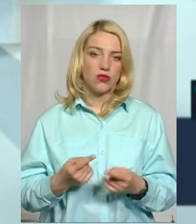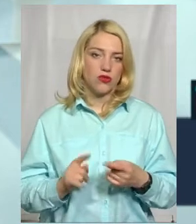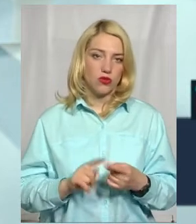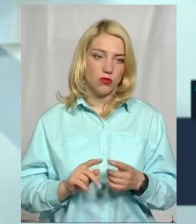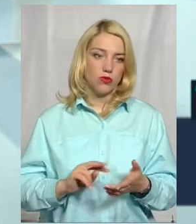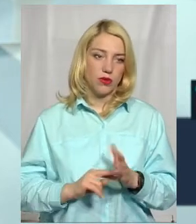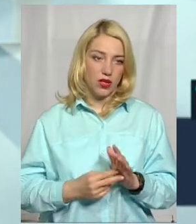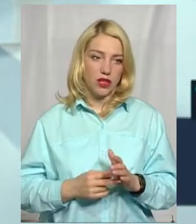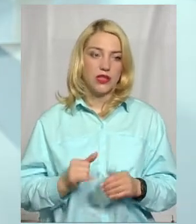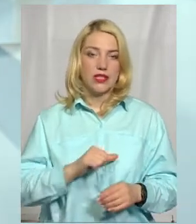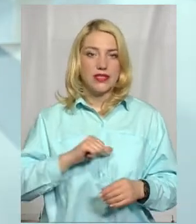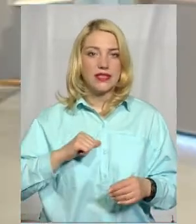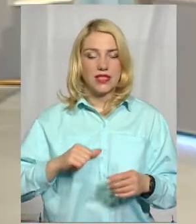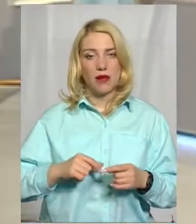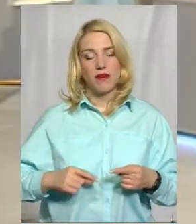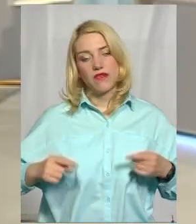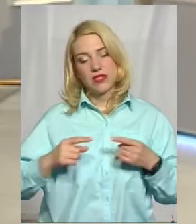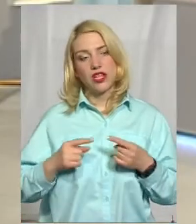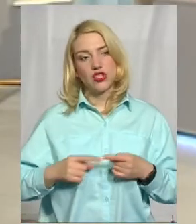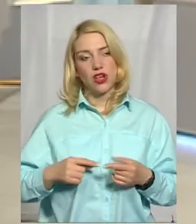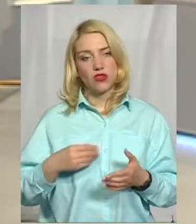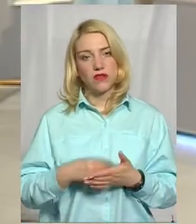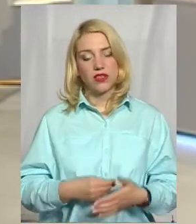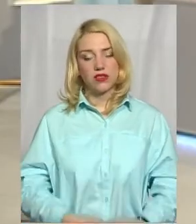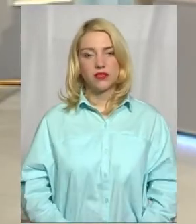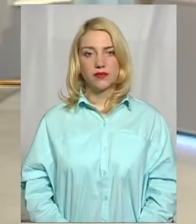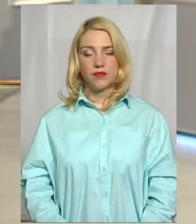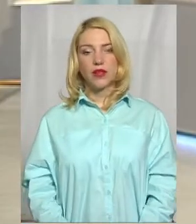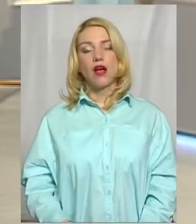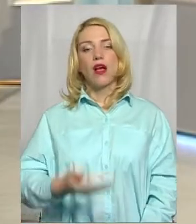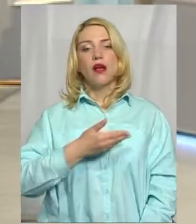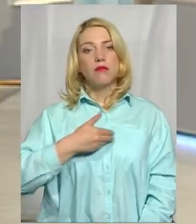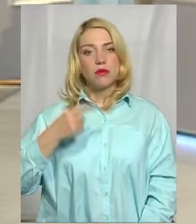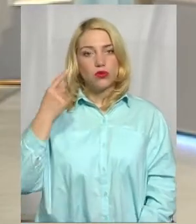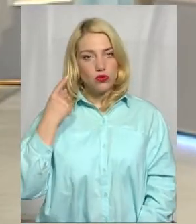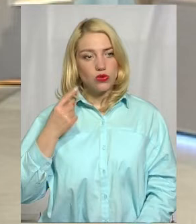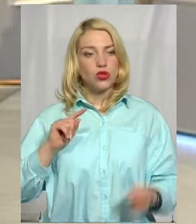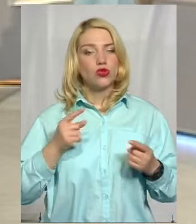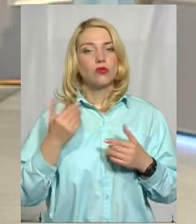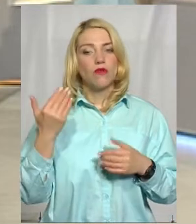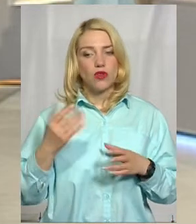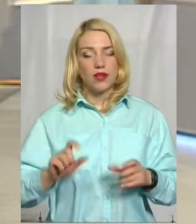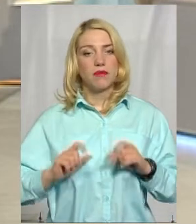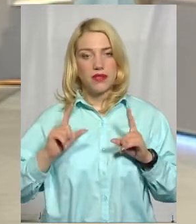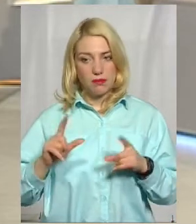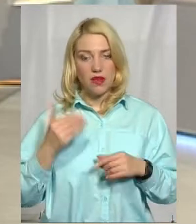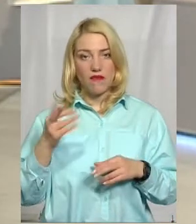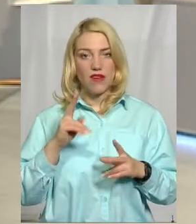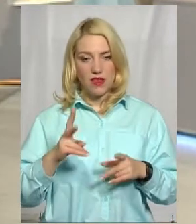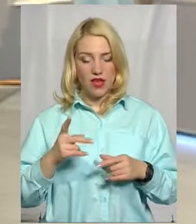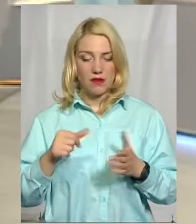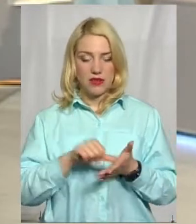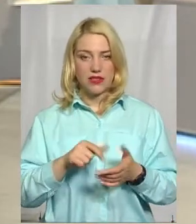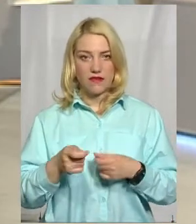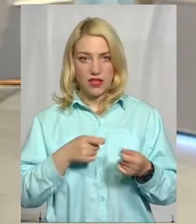цьому плані вони самі визначають вартість тариф. Ми почули точку зору перевізників, чому вони піднімають, а ви як представник влади, ви бачаєте,